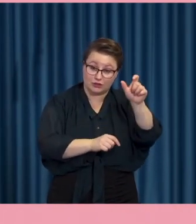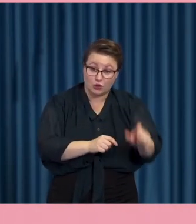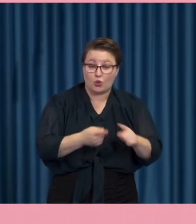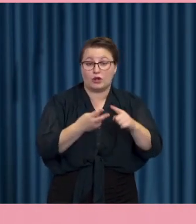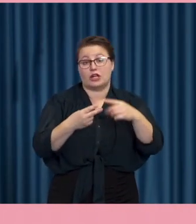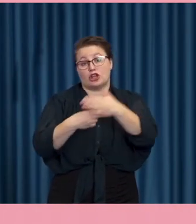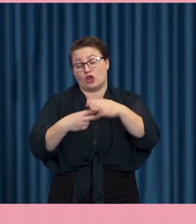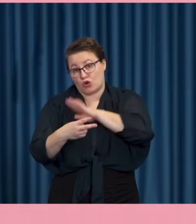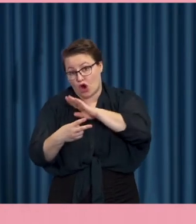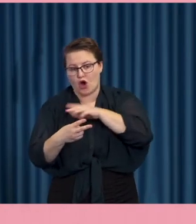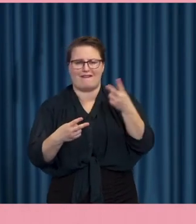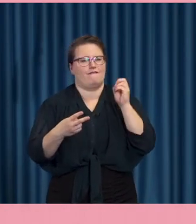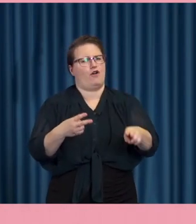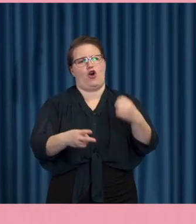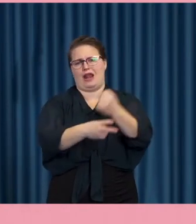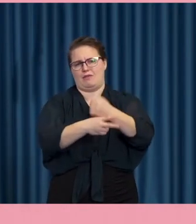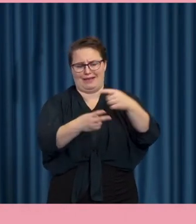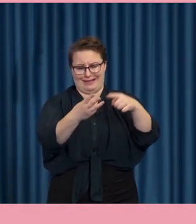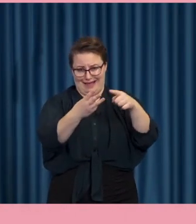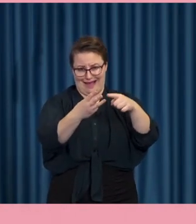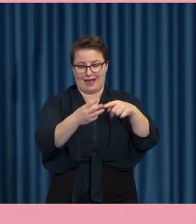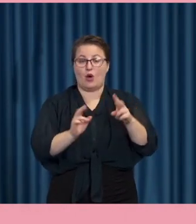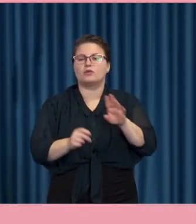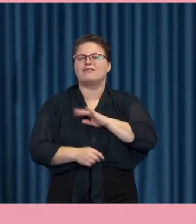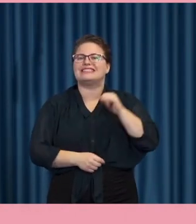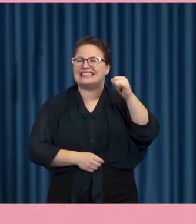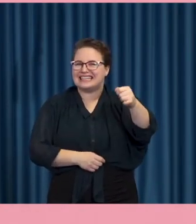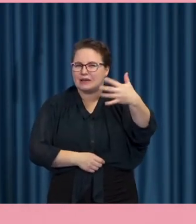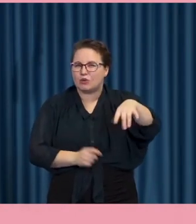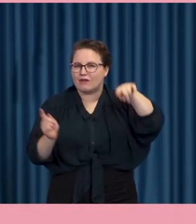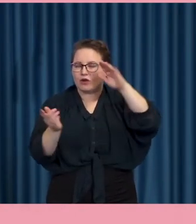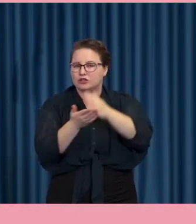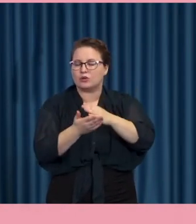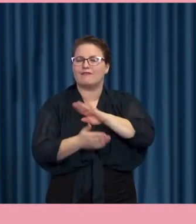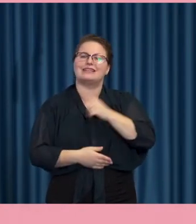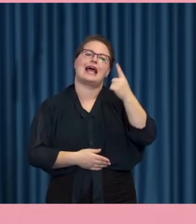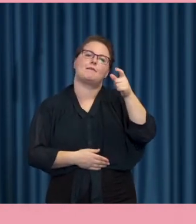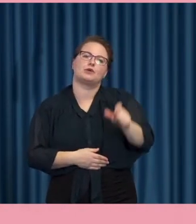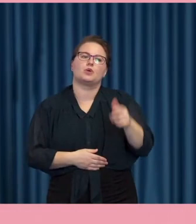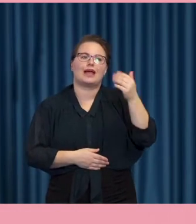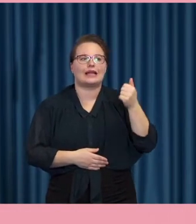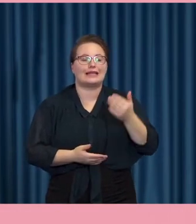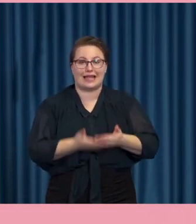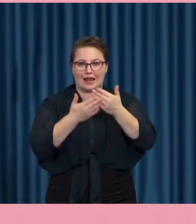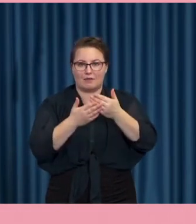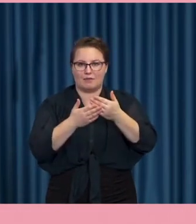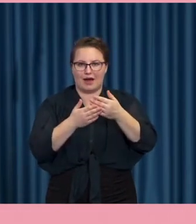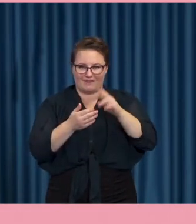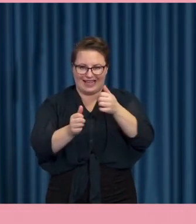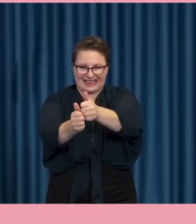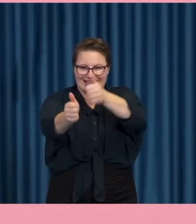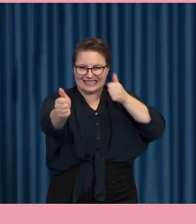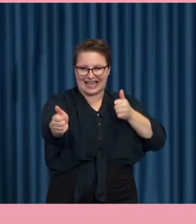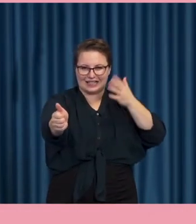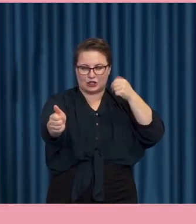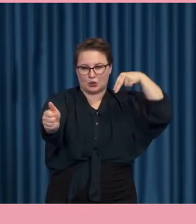var vana att jobba. Det fanns också en person på Mora folkhögskola som kunde hjälpa dem. Alltså via remote gå in på